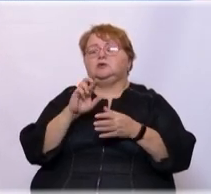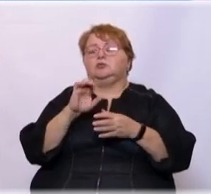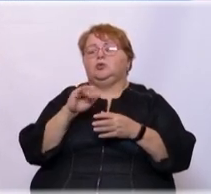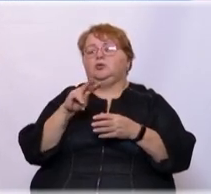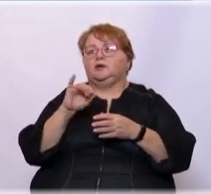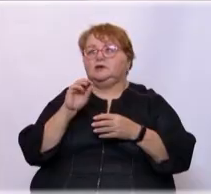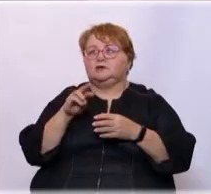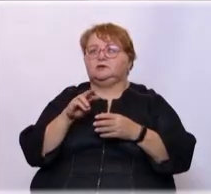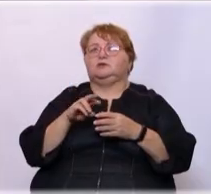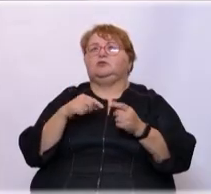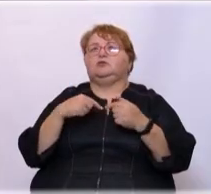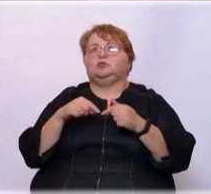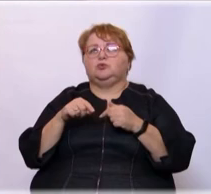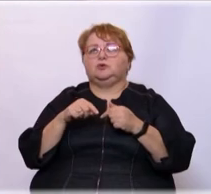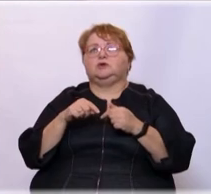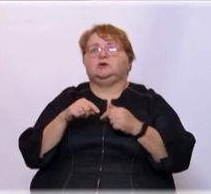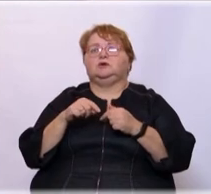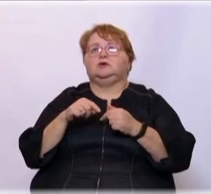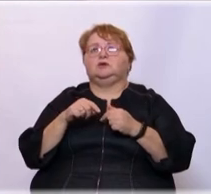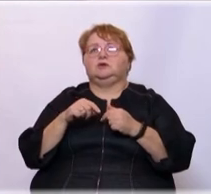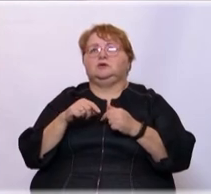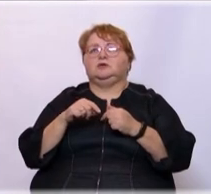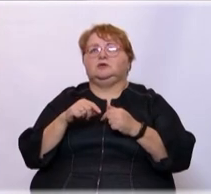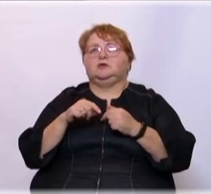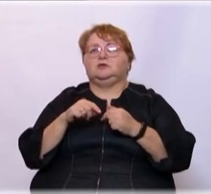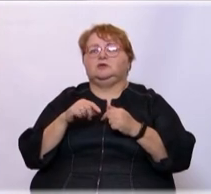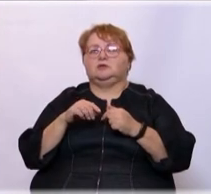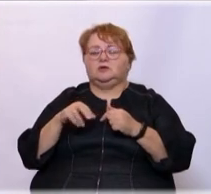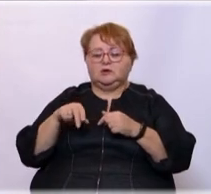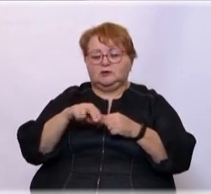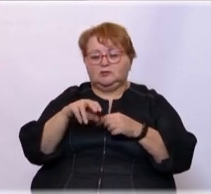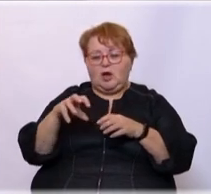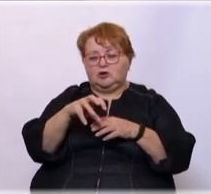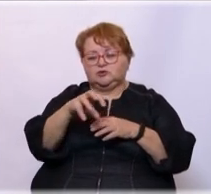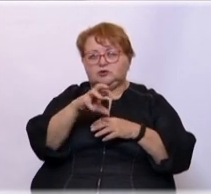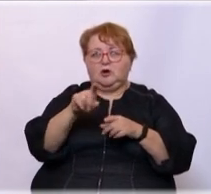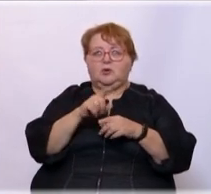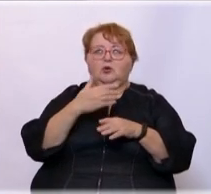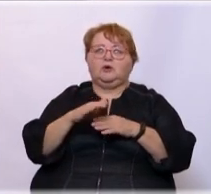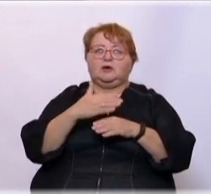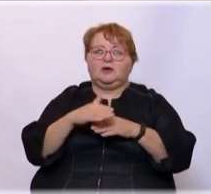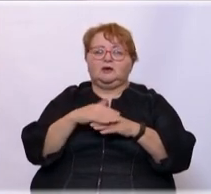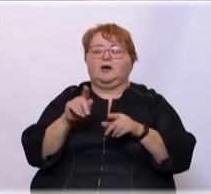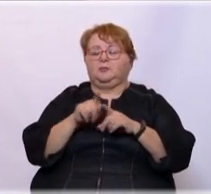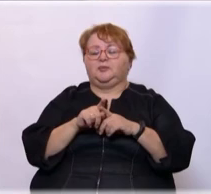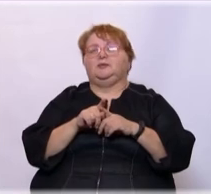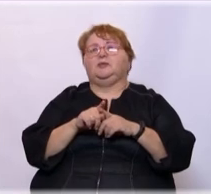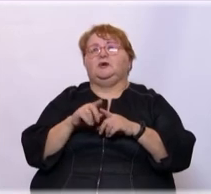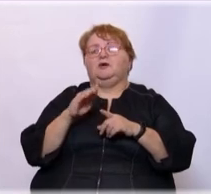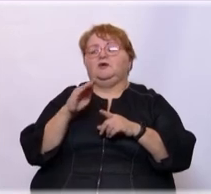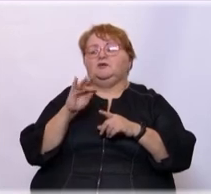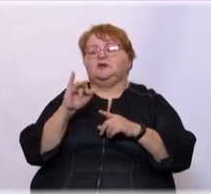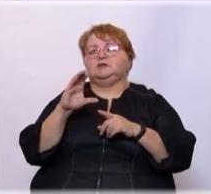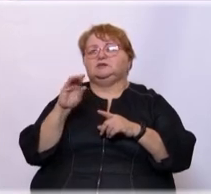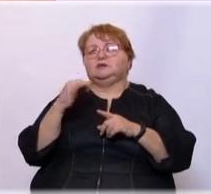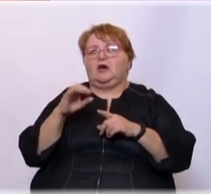футбольный. Так. Ну, идет с мячом и… Да. Как хоккей – булит. Дальше – фристайл